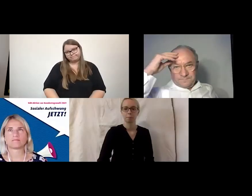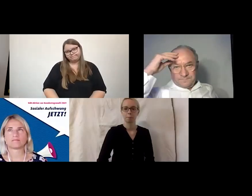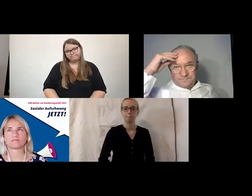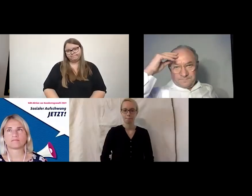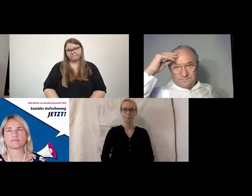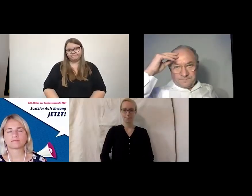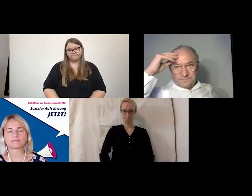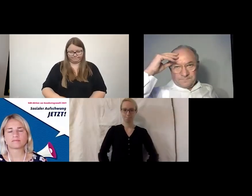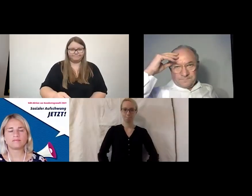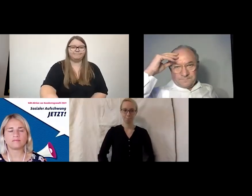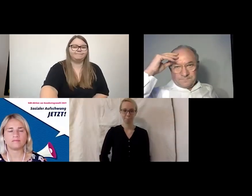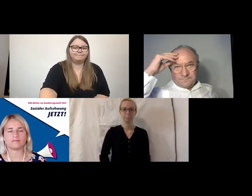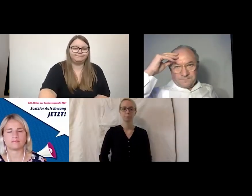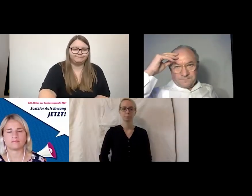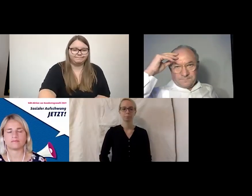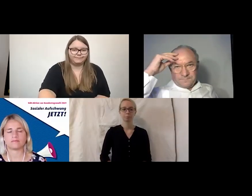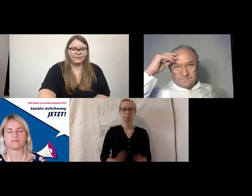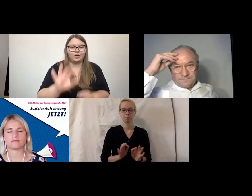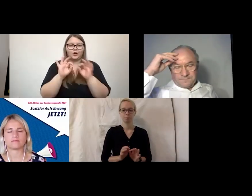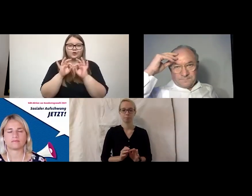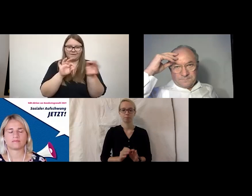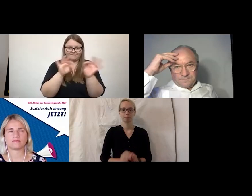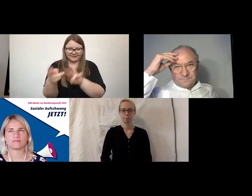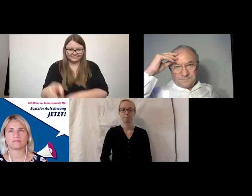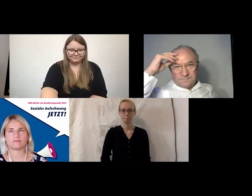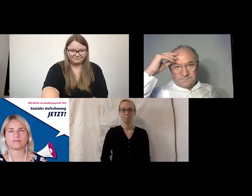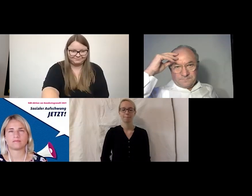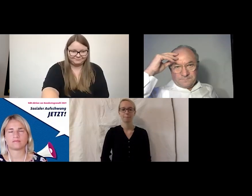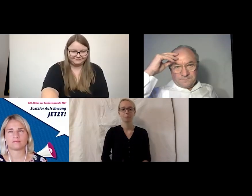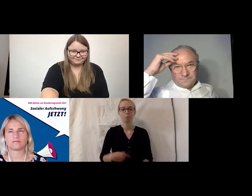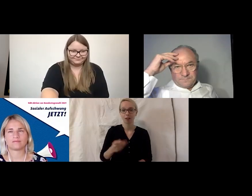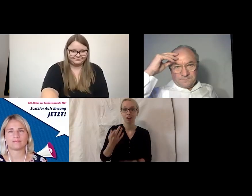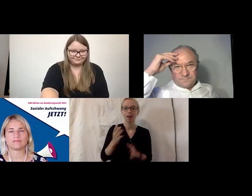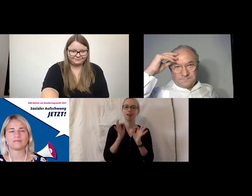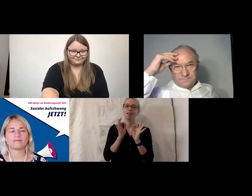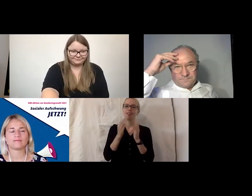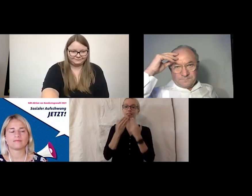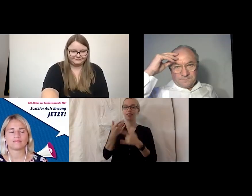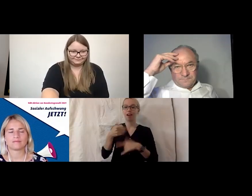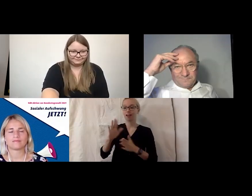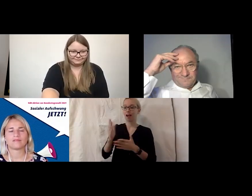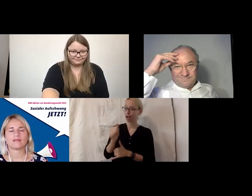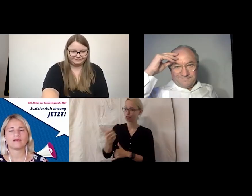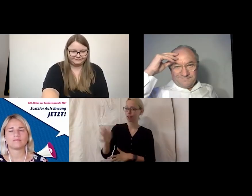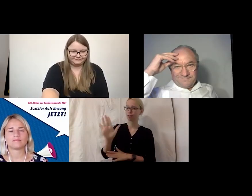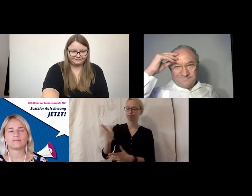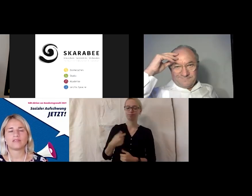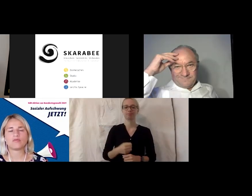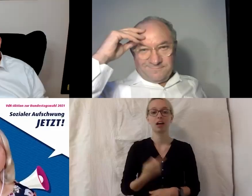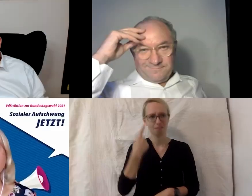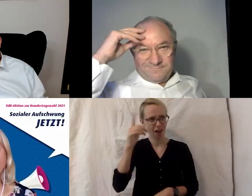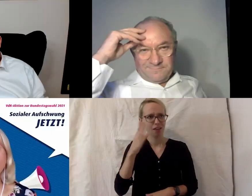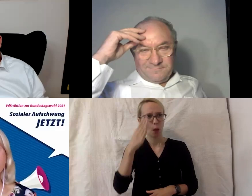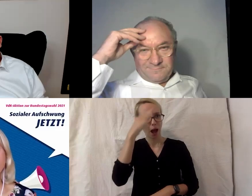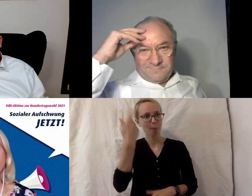Ja, vielen Dank nochmal für diese Einschätzung. Wie du weißt, hat Hamburg sich ja auch mal für die Olympiade bewerben.